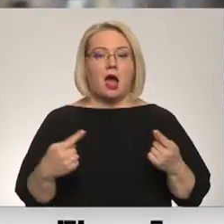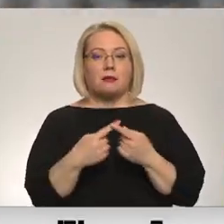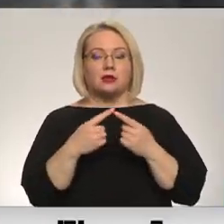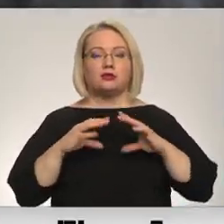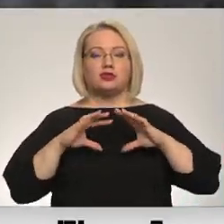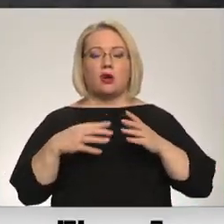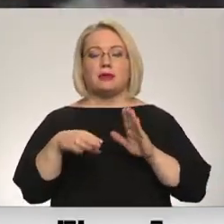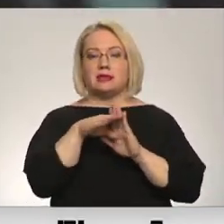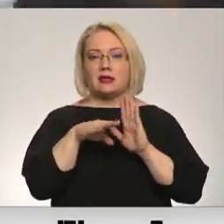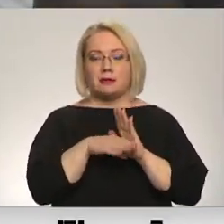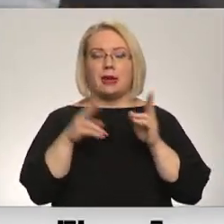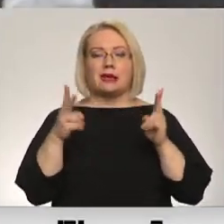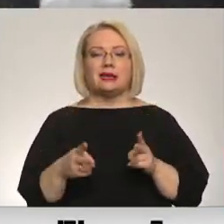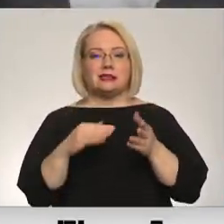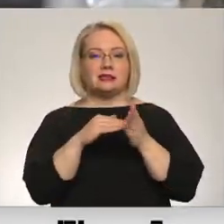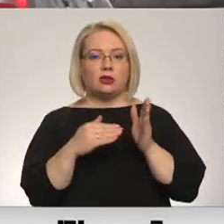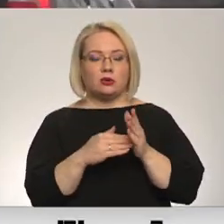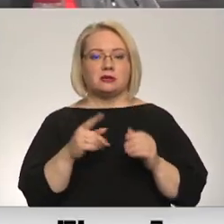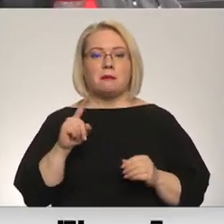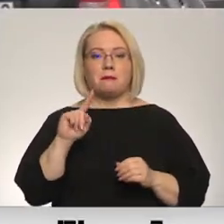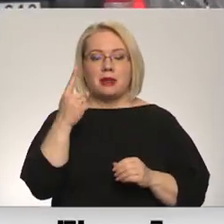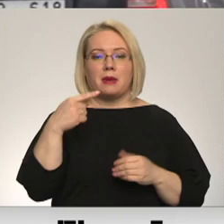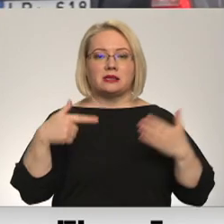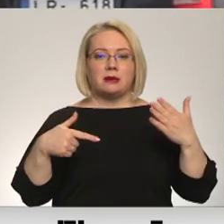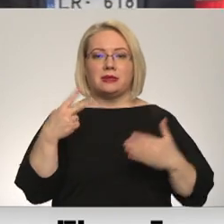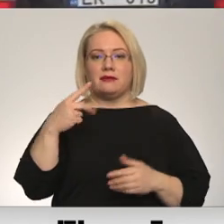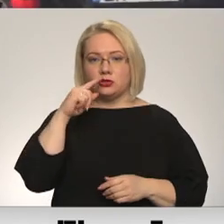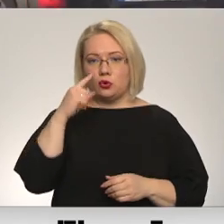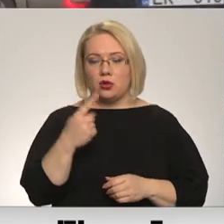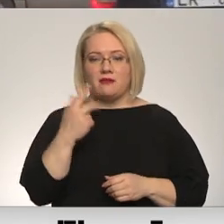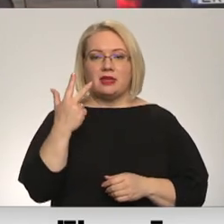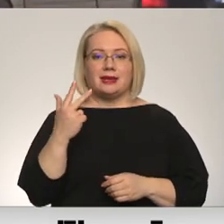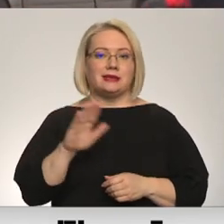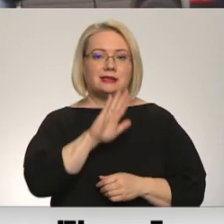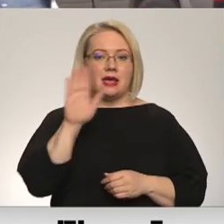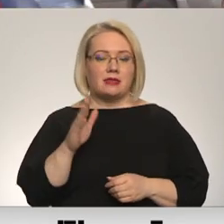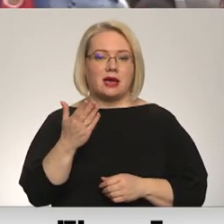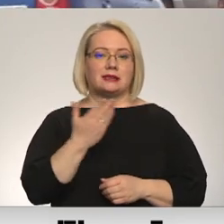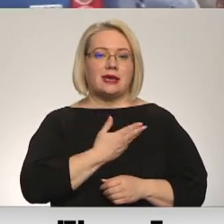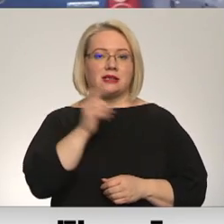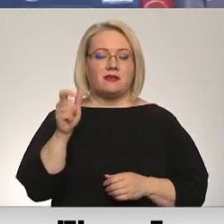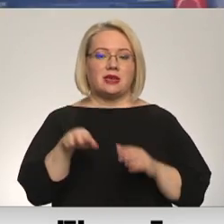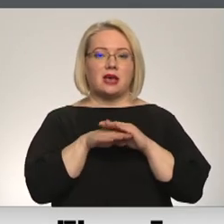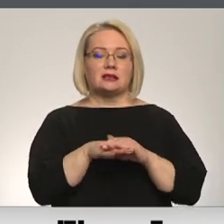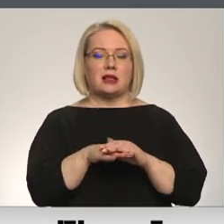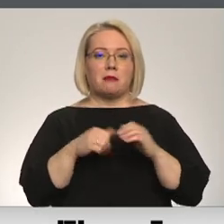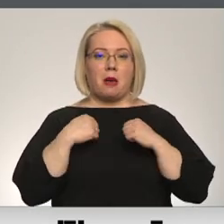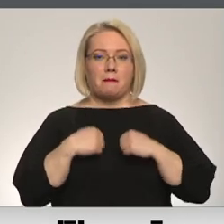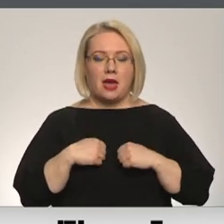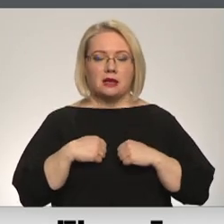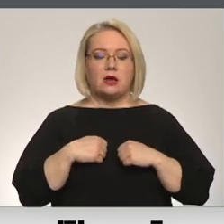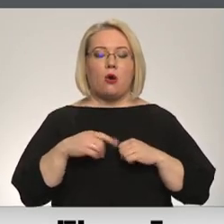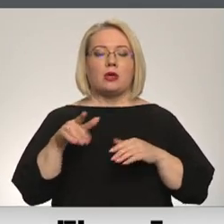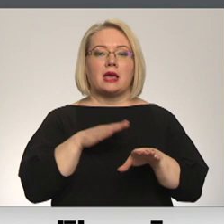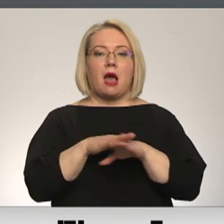atzītēm standartam krīzes situācijās. Pirmajās 72 stundās jeb trīs dienaktīs iedzīvotēm jāsaglabā mieres, jāpild atbildīgo iestāžu